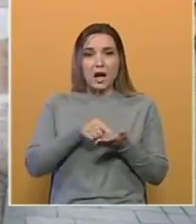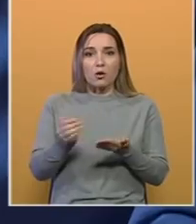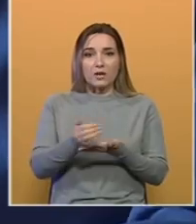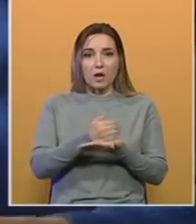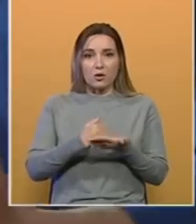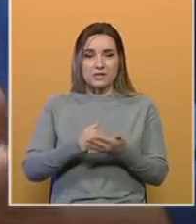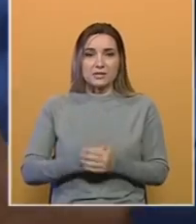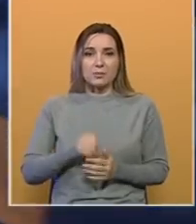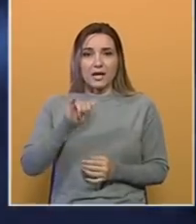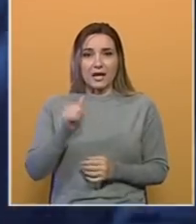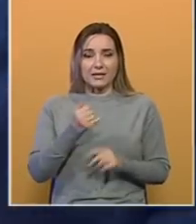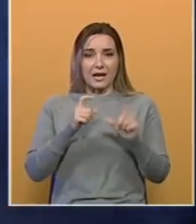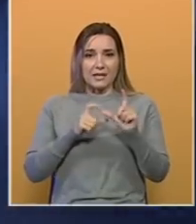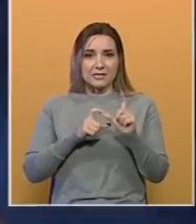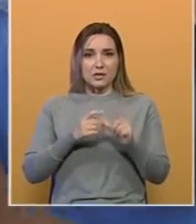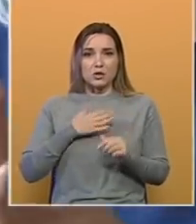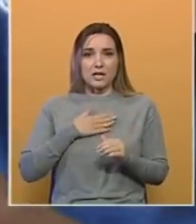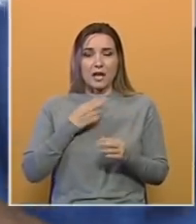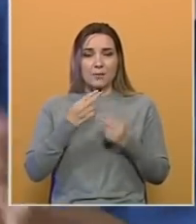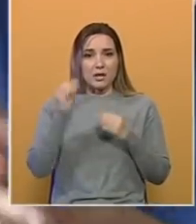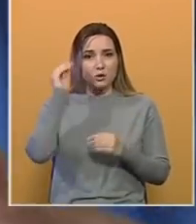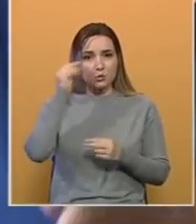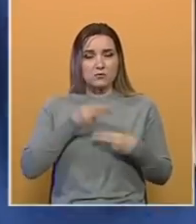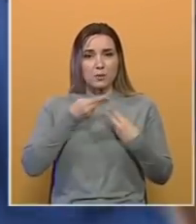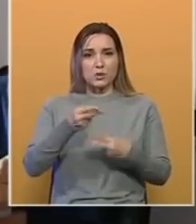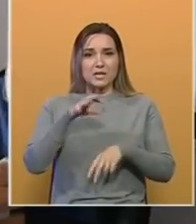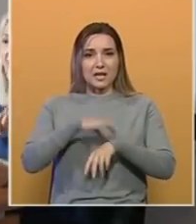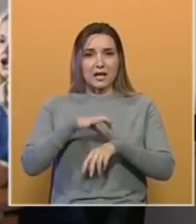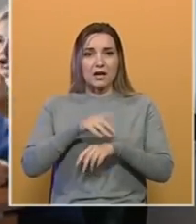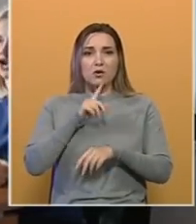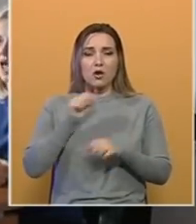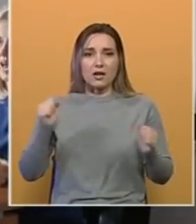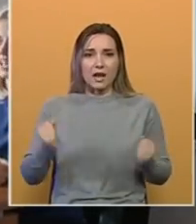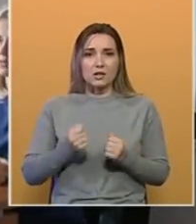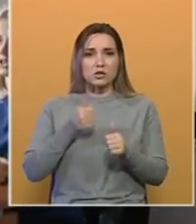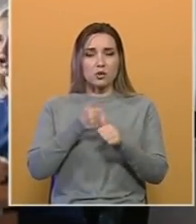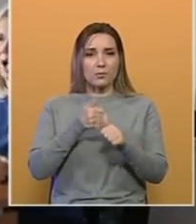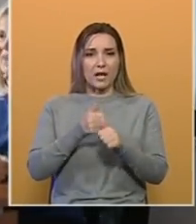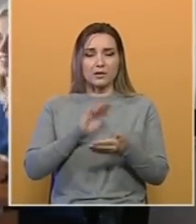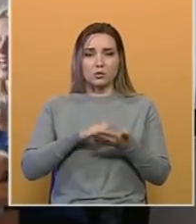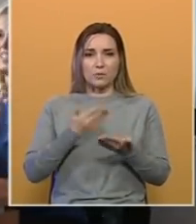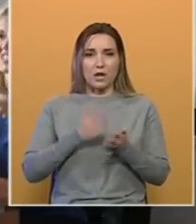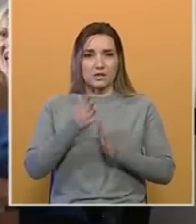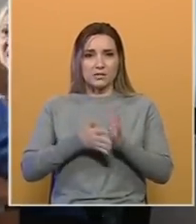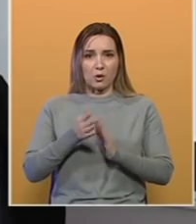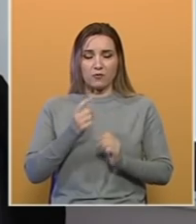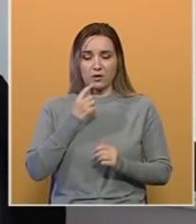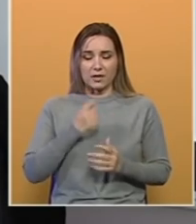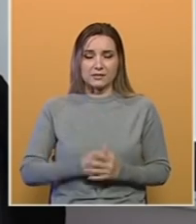koristim. Jadranka Sidro sa nama dijeli iskustva posjeti ljekaru kojem najčešće ide u pratnju tumača znakovnog jezika.